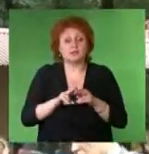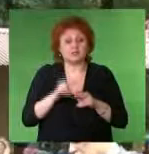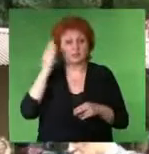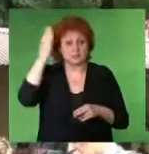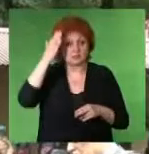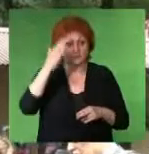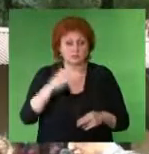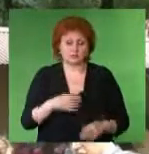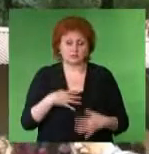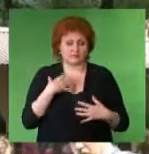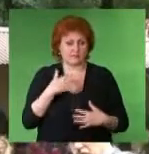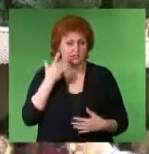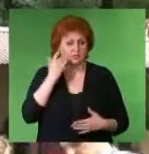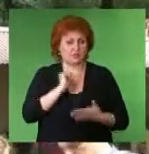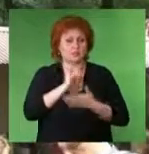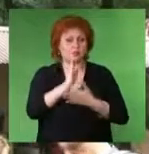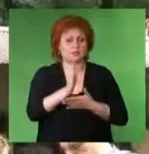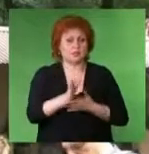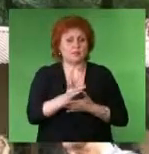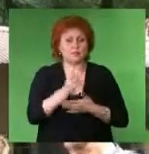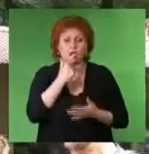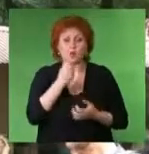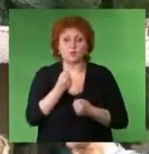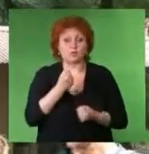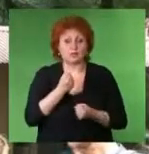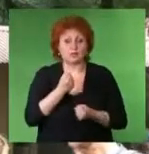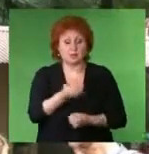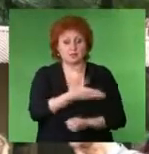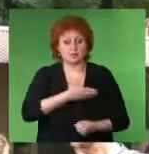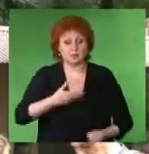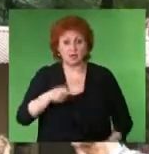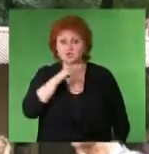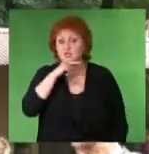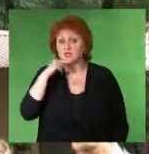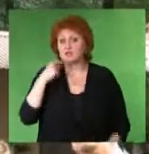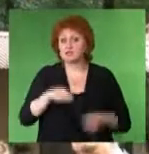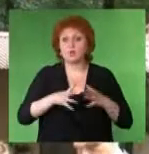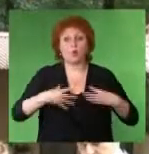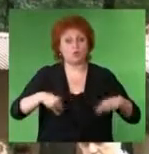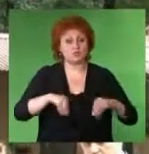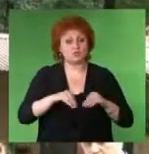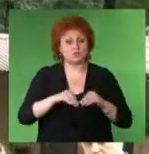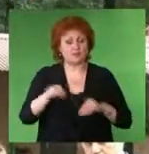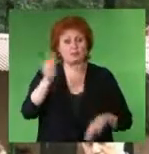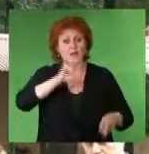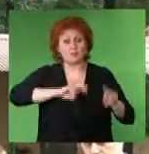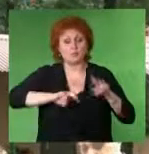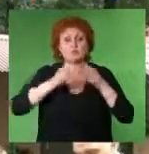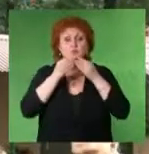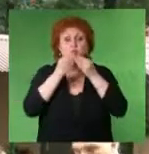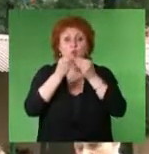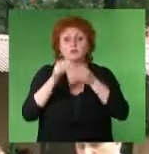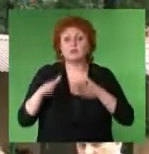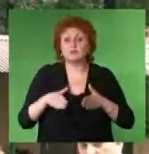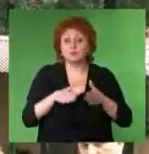– это цель благая Которая направлена прежде всего на укрепление нашей страны, нашего общества На поиск тех